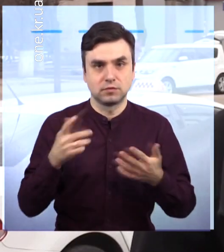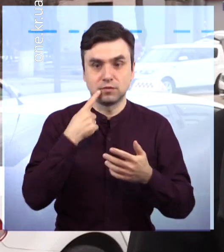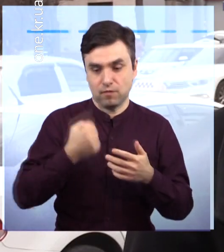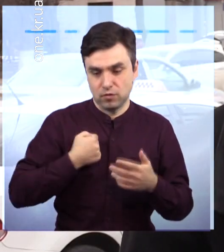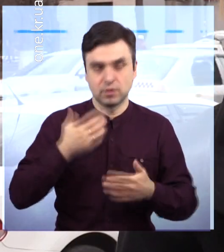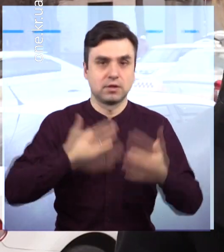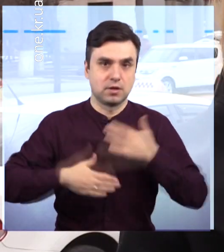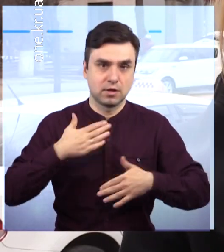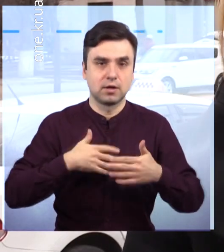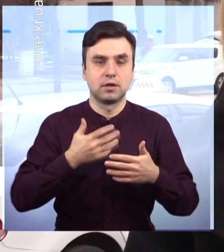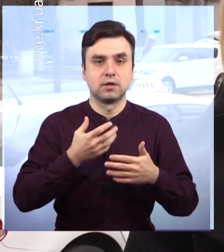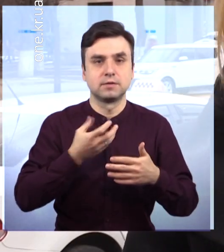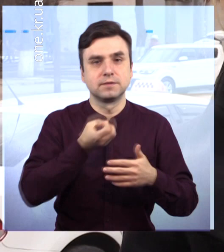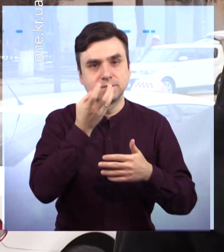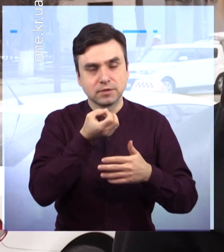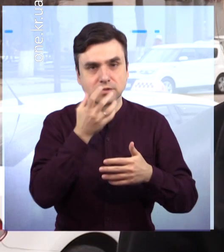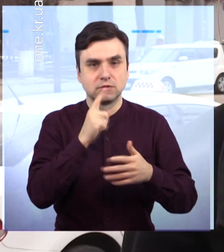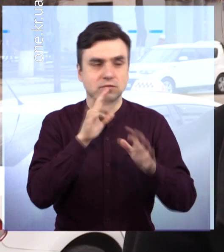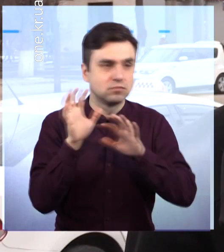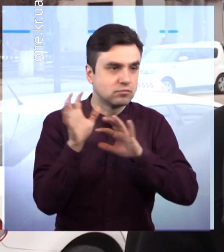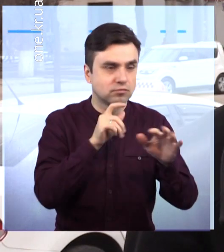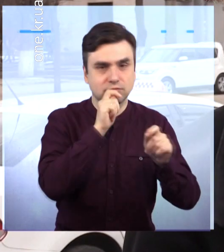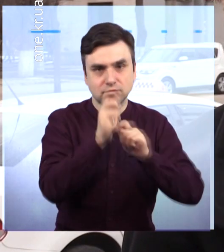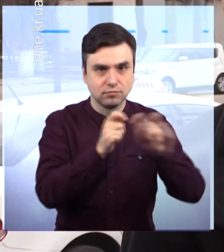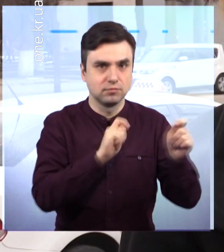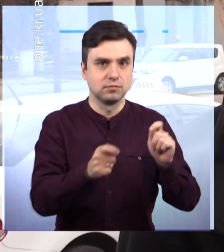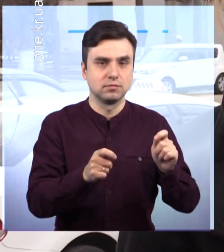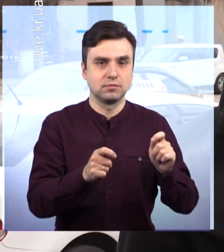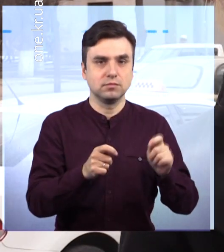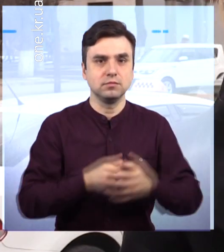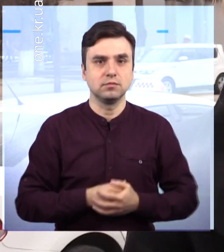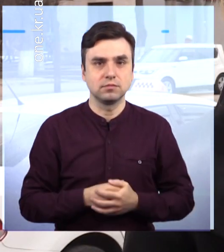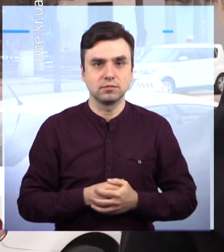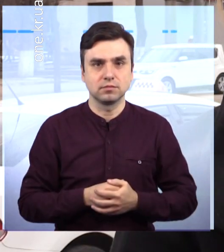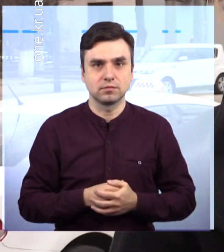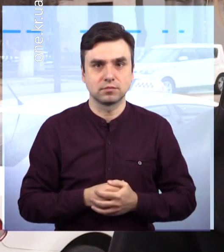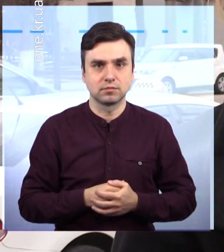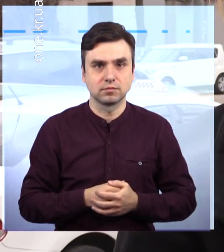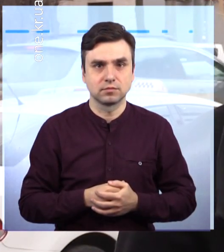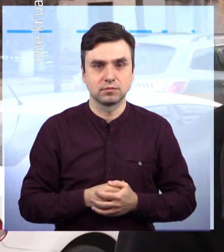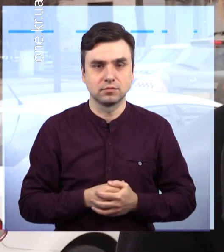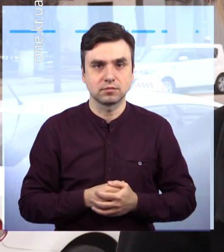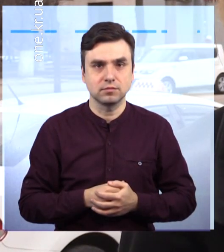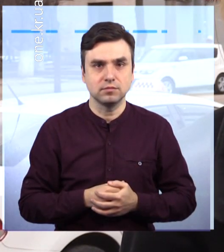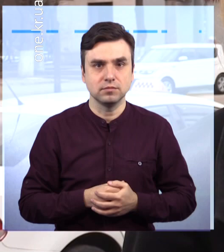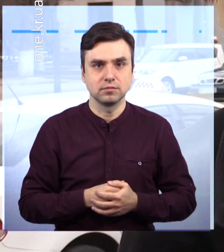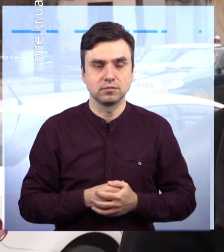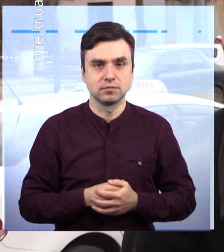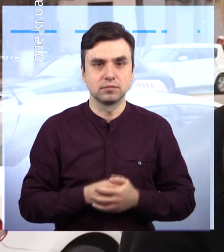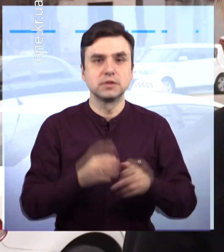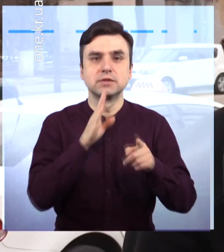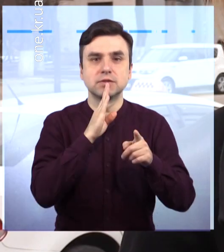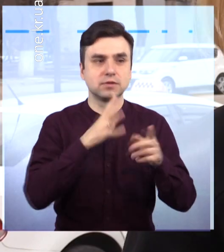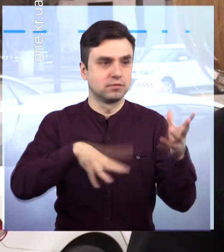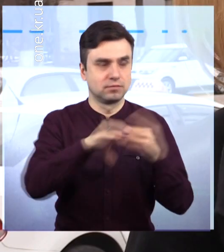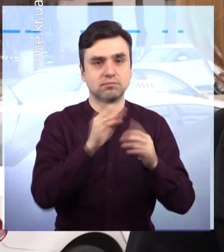захисників вони сьогодні щасливі подарувати свою любов, тепло, сказати про те, як вони захищають і люблять